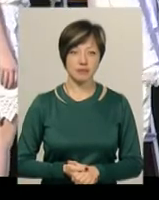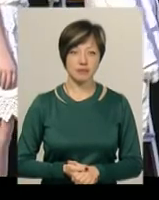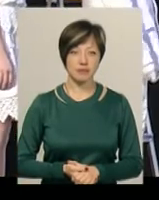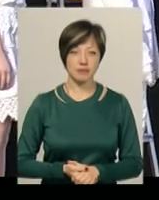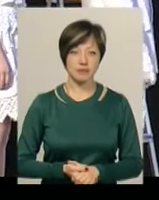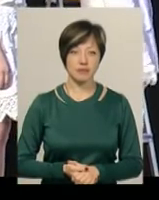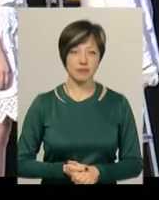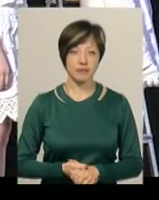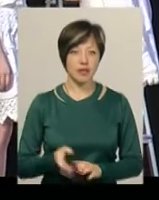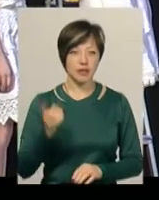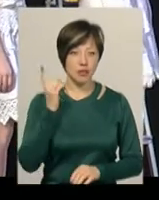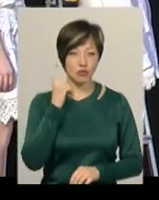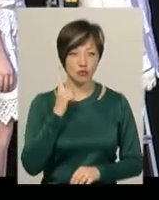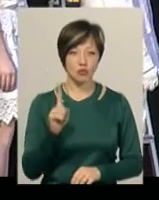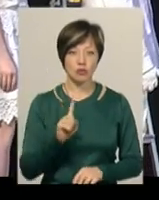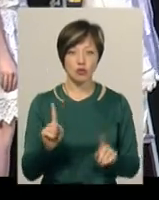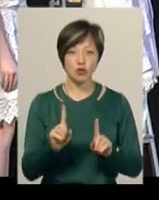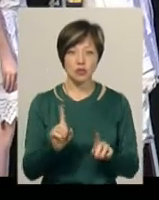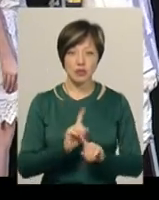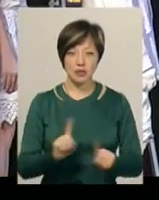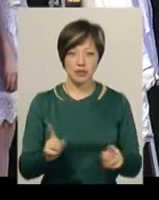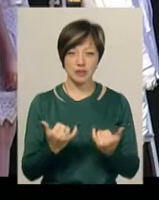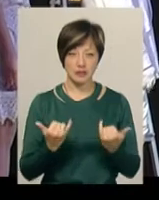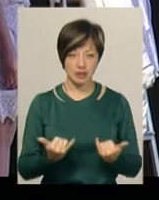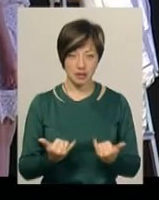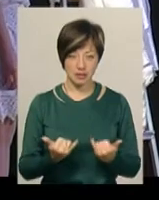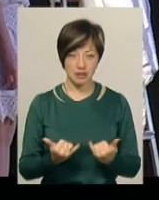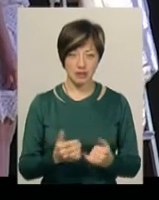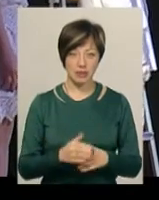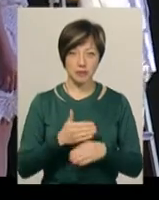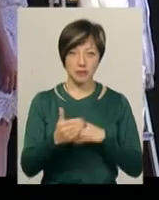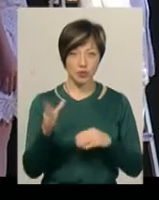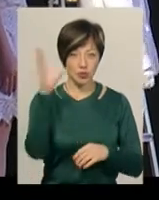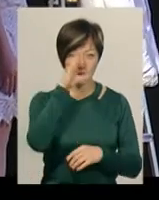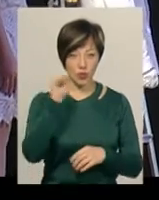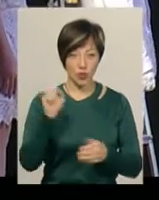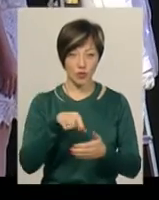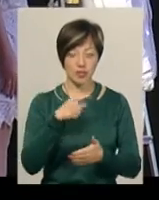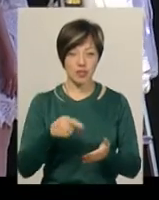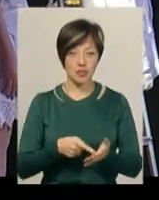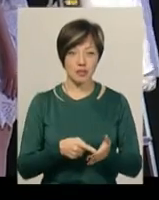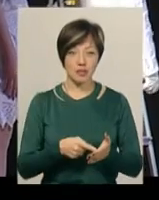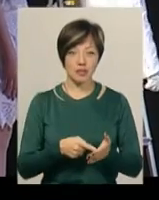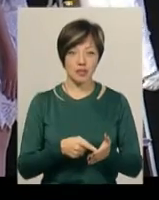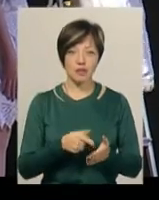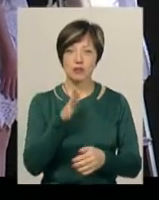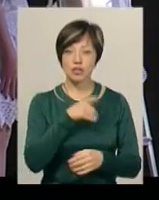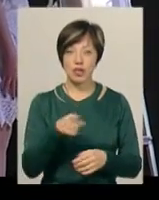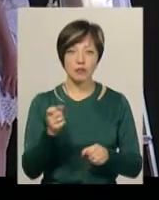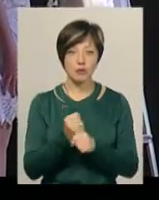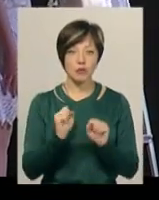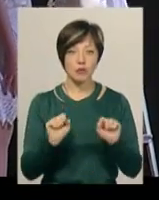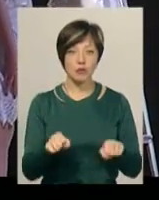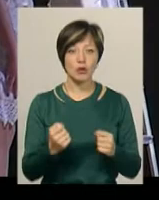Зроби на речі ще не. Зараз? Пізній ночі. В такий час я можу робити тільки одне.